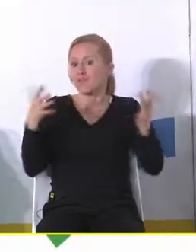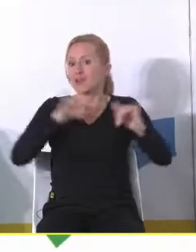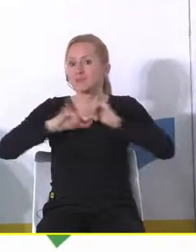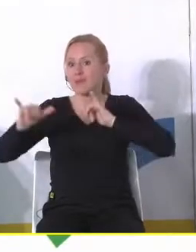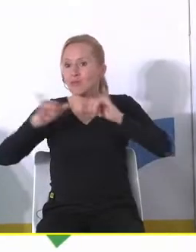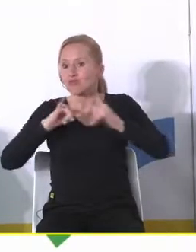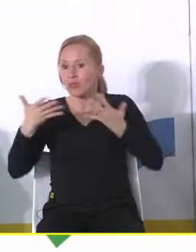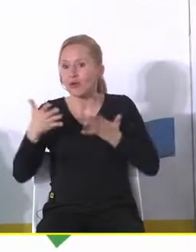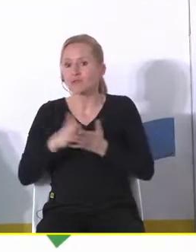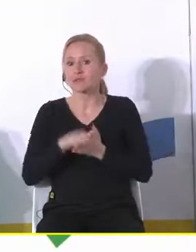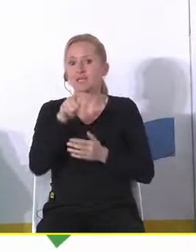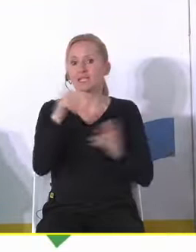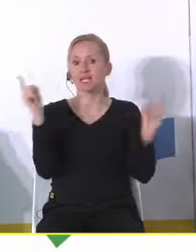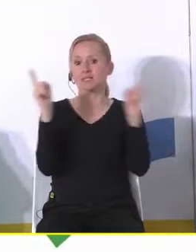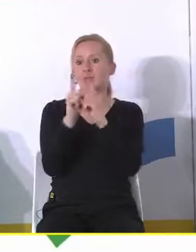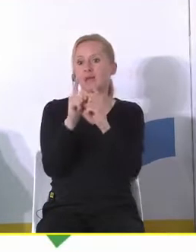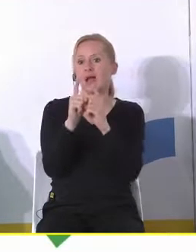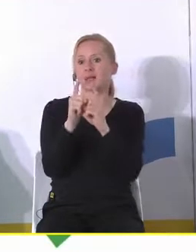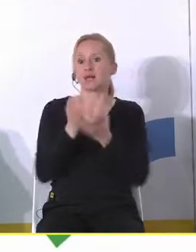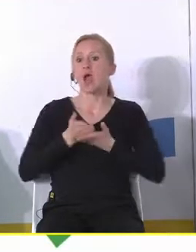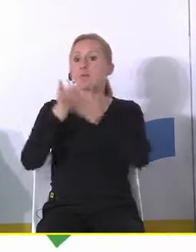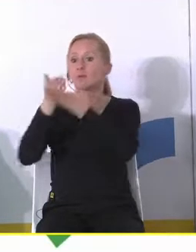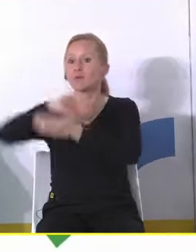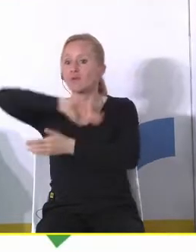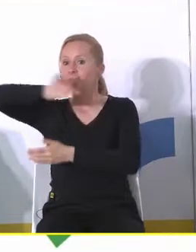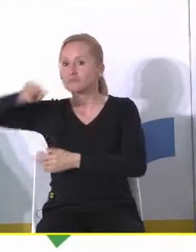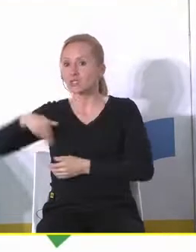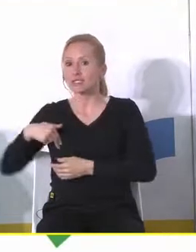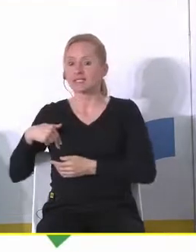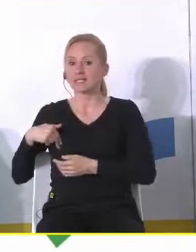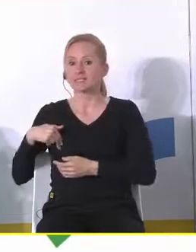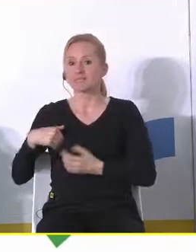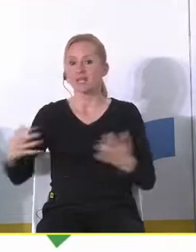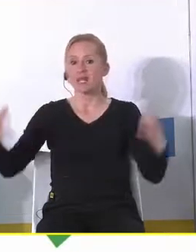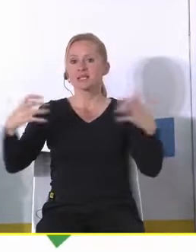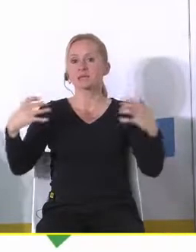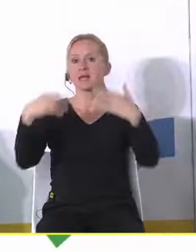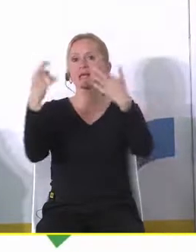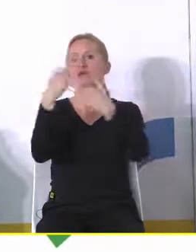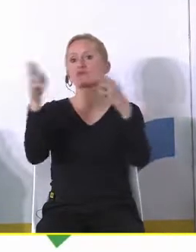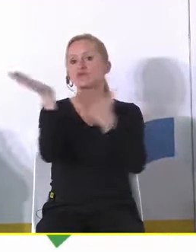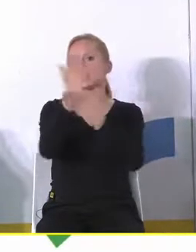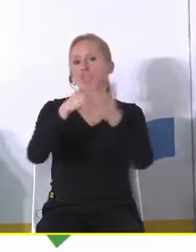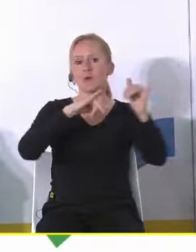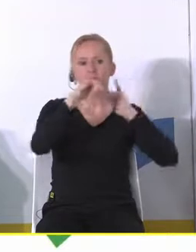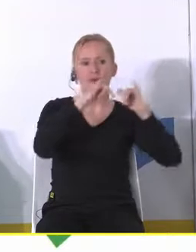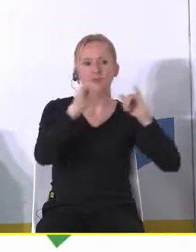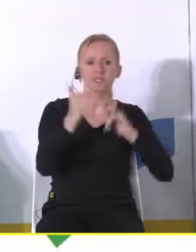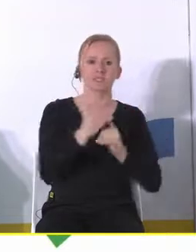samorządowców na takich spotkaniach które proponujemy no zbiera się z różnych tam wydziałów kierownicy